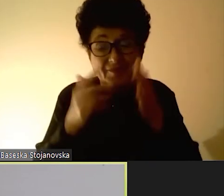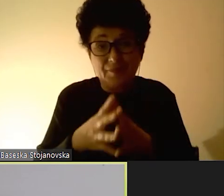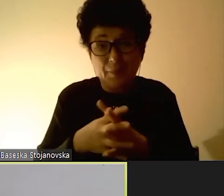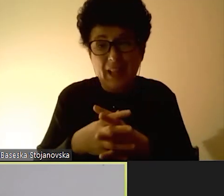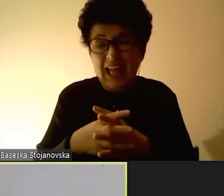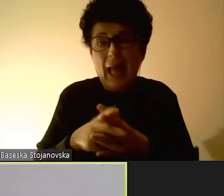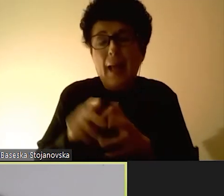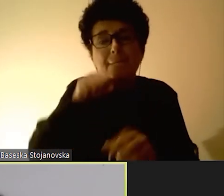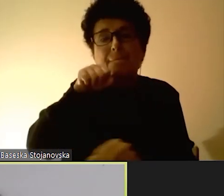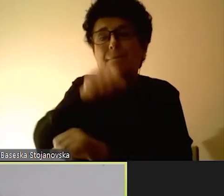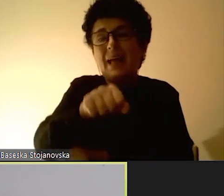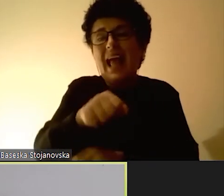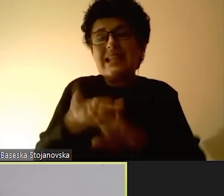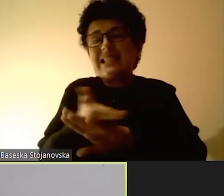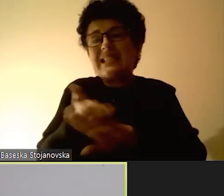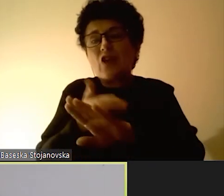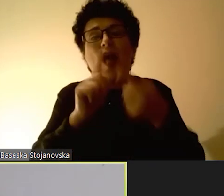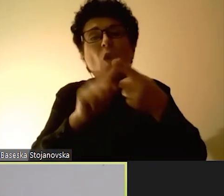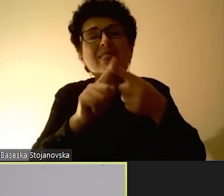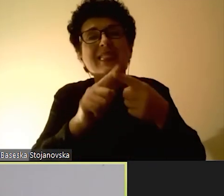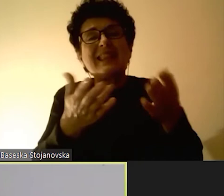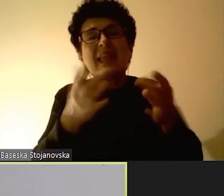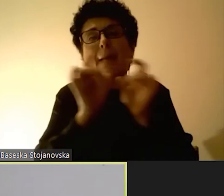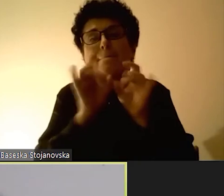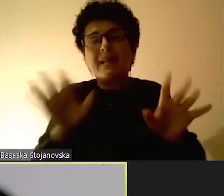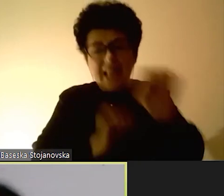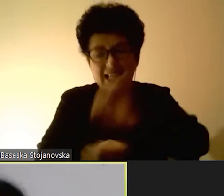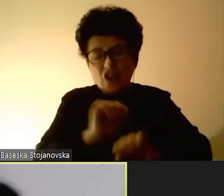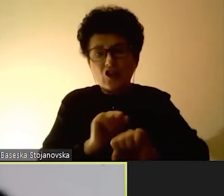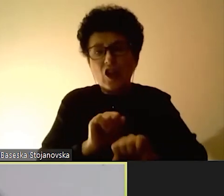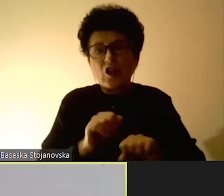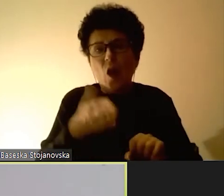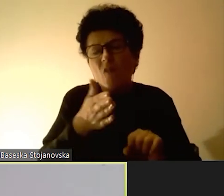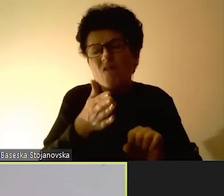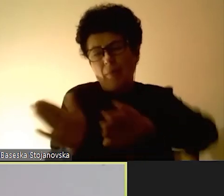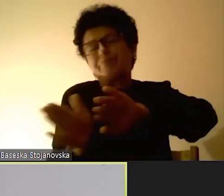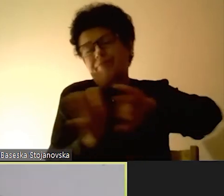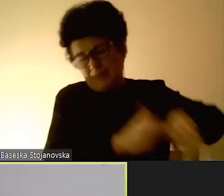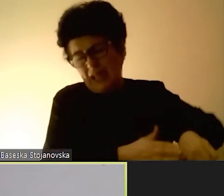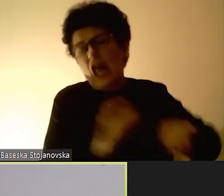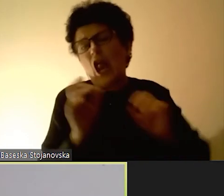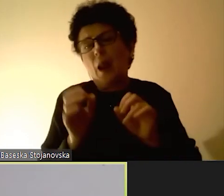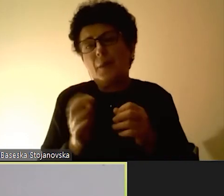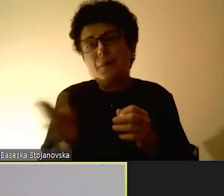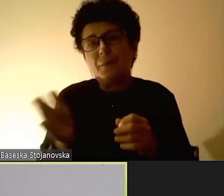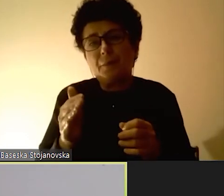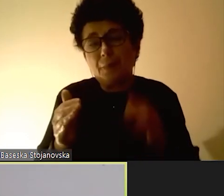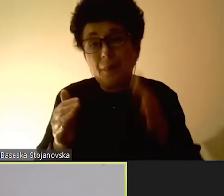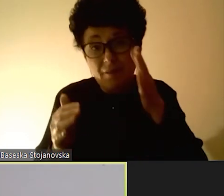Принудување, пардон, на сексуални контакти беззаштите и сличностите, тоа е некако минимизирано. И